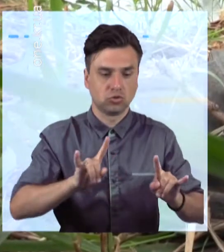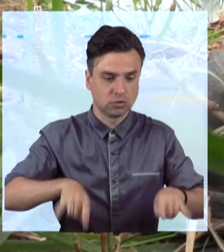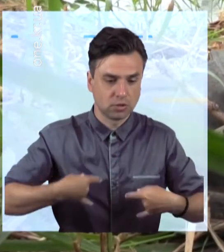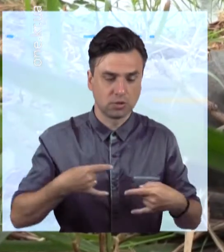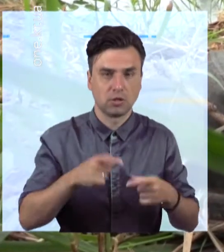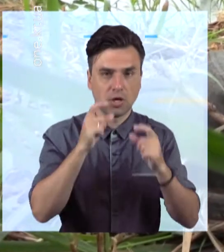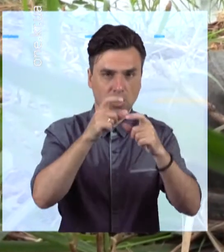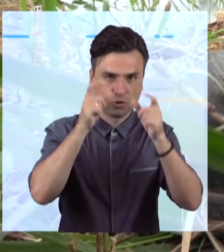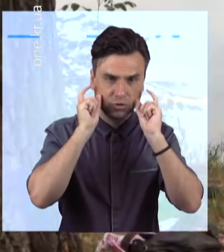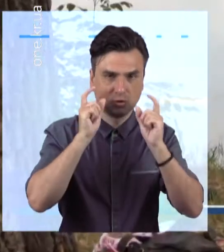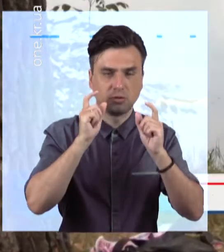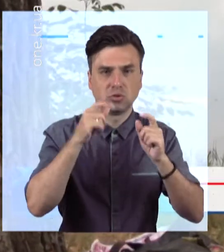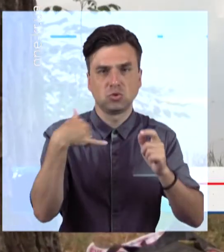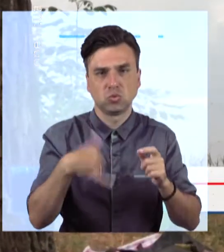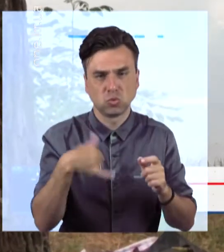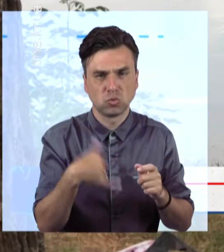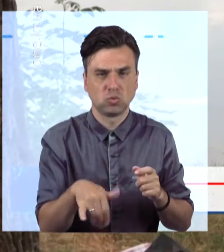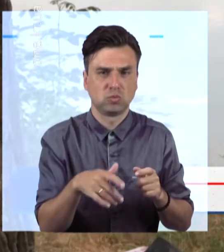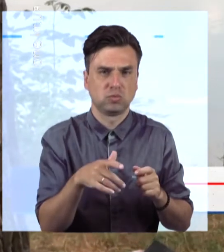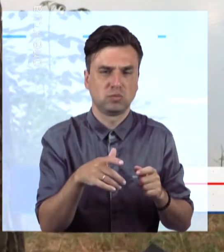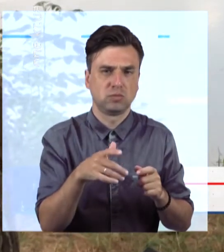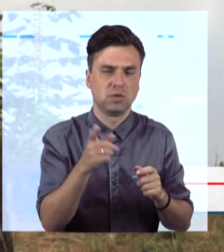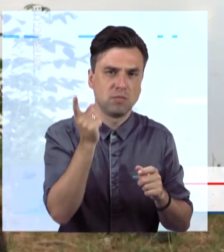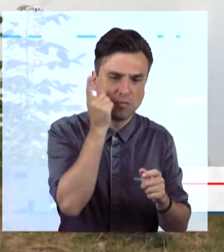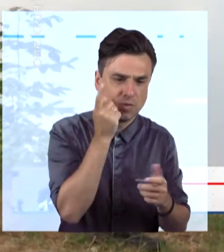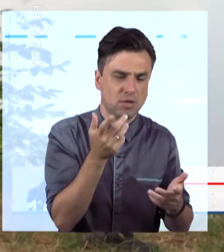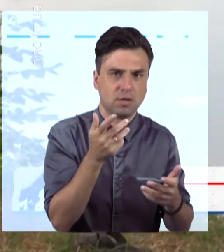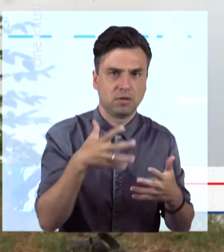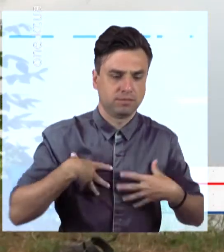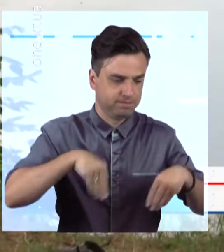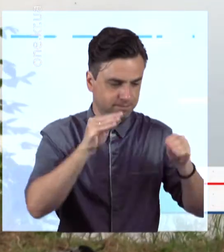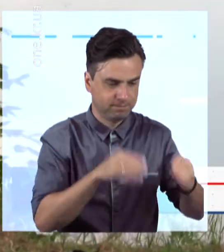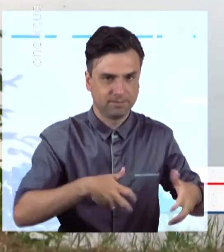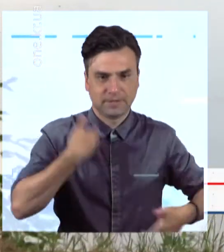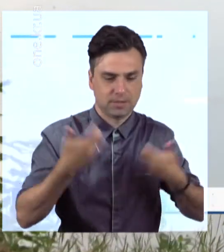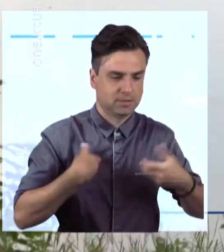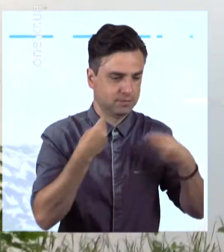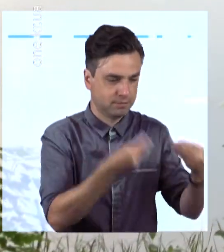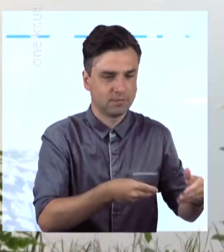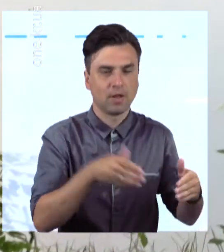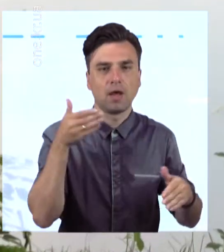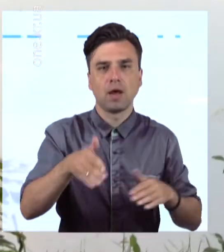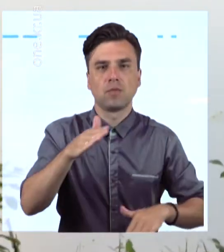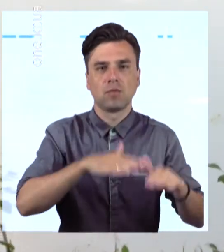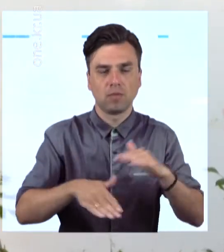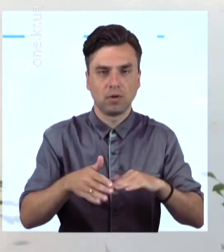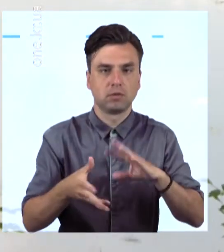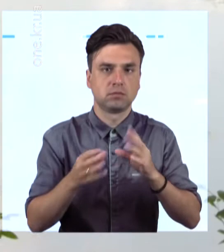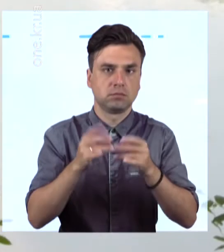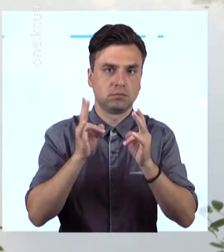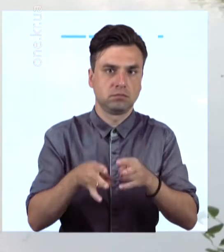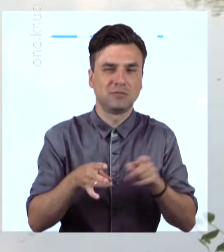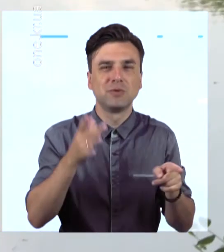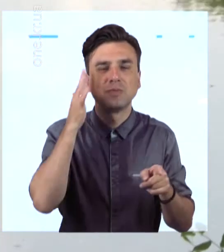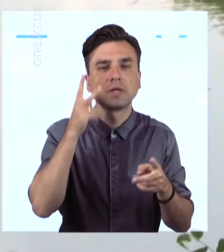Інгульця перед тим, як вирішив піти попернати разом зі своїм товаришем за раками. Проте ідея обернулася трагедією, адже вже як